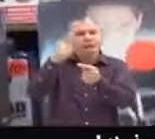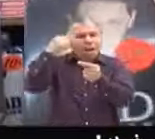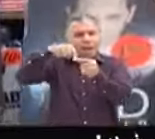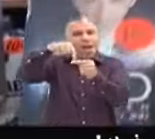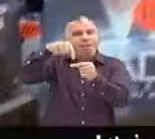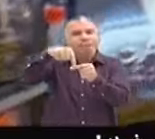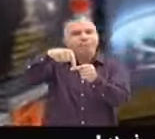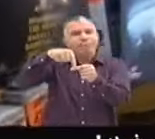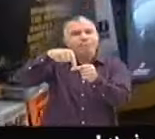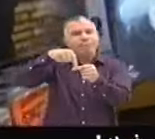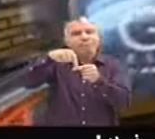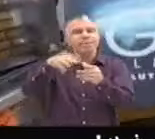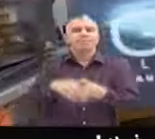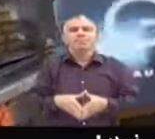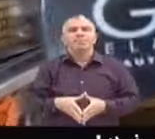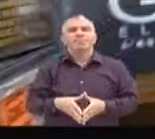Vous connaissez celui-là ?